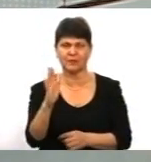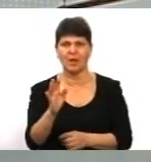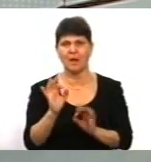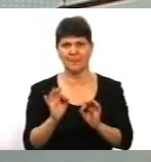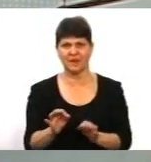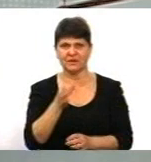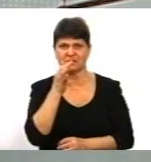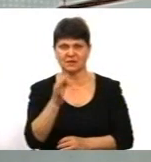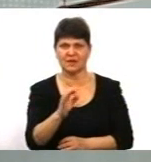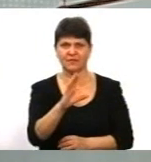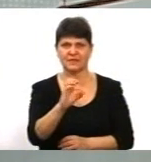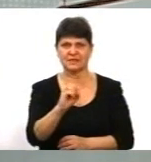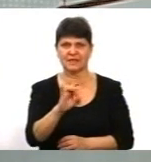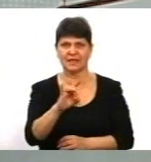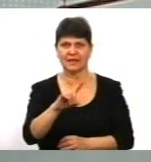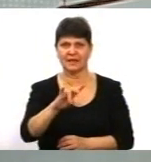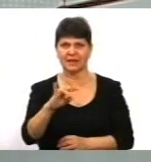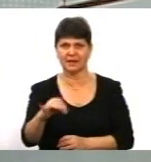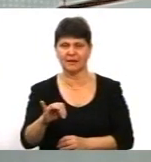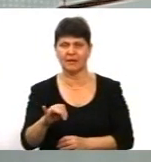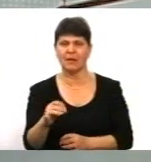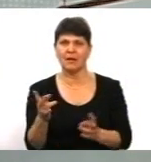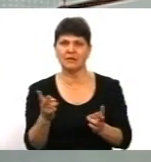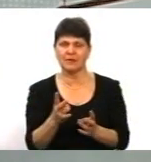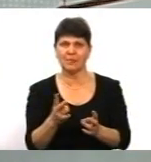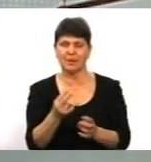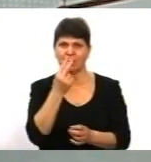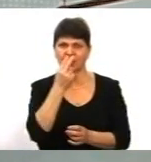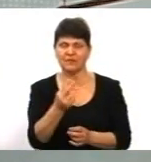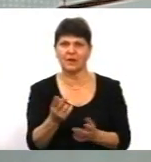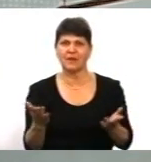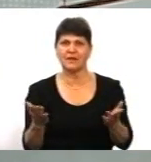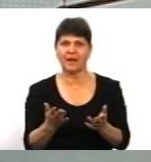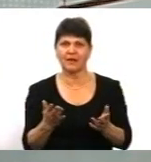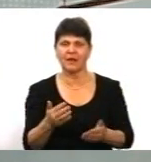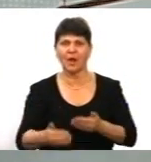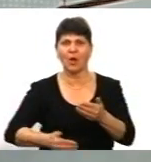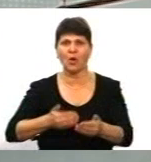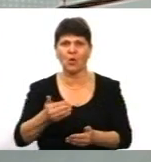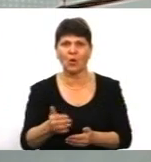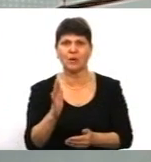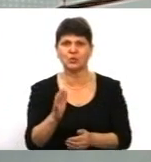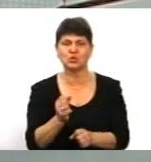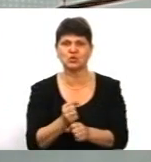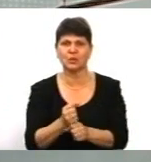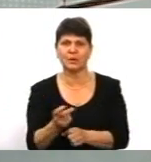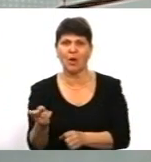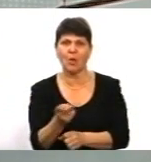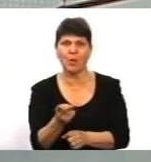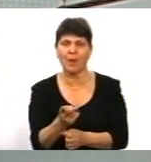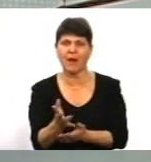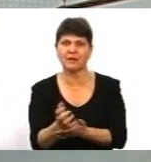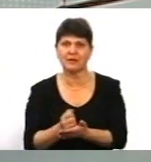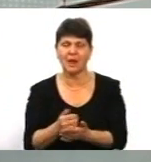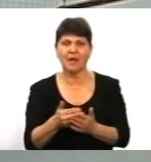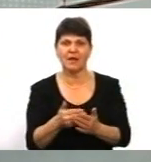треба подивитися, які кроки будуть зроблені обома кандидатами. Тому що від цього буде залежати,